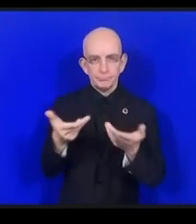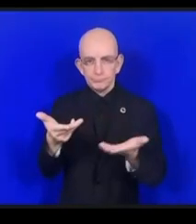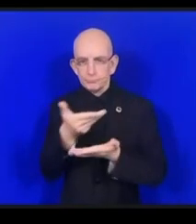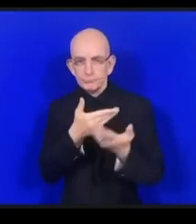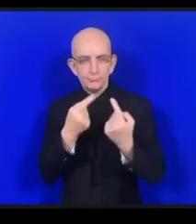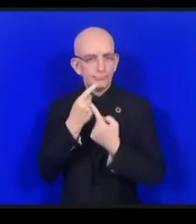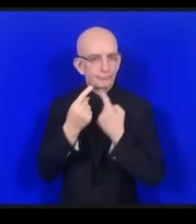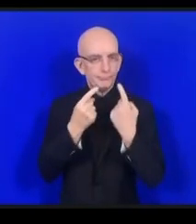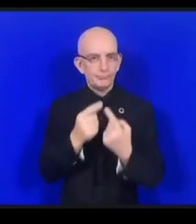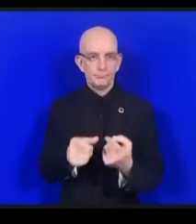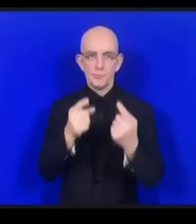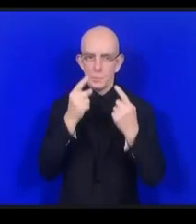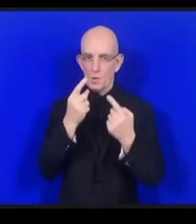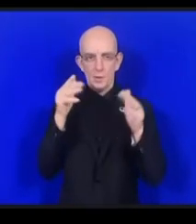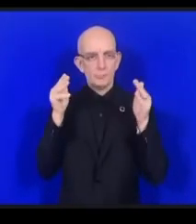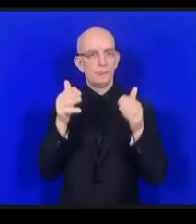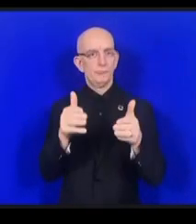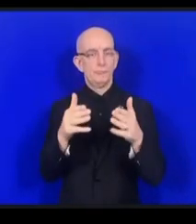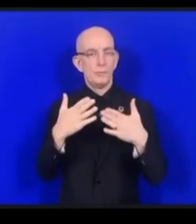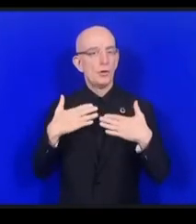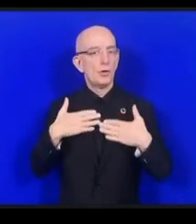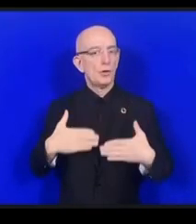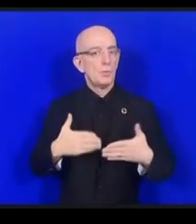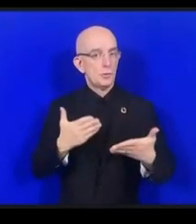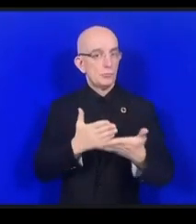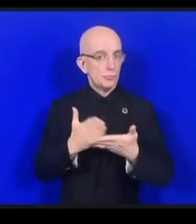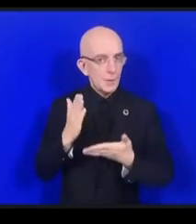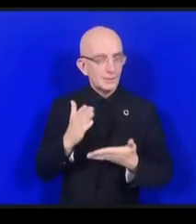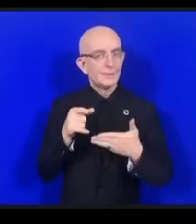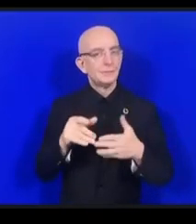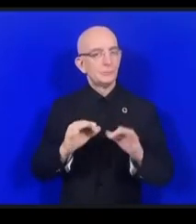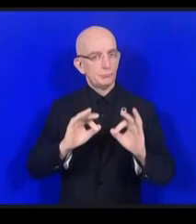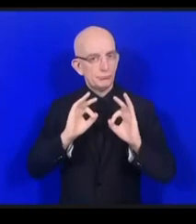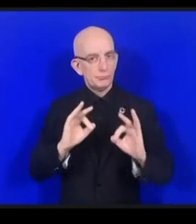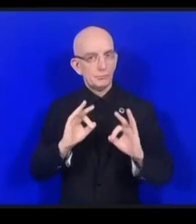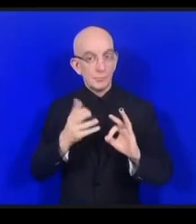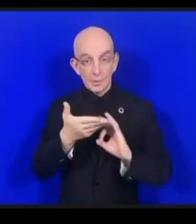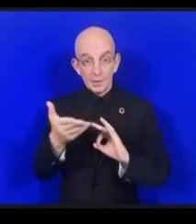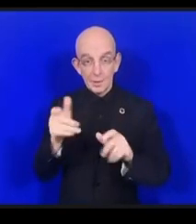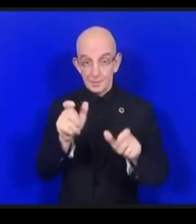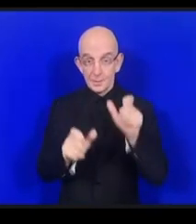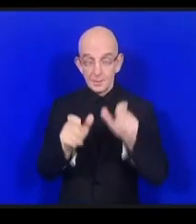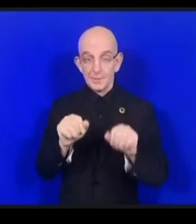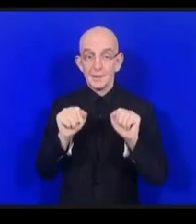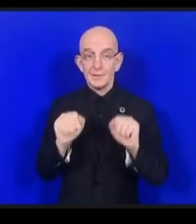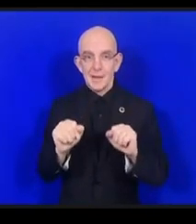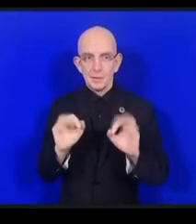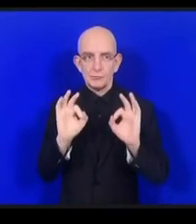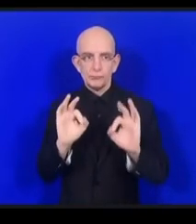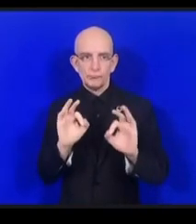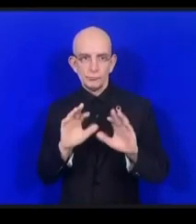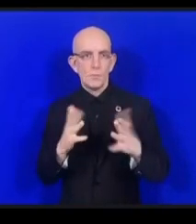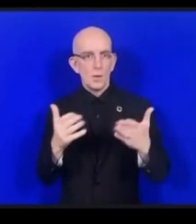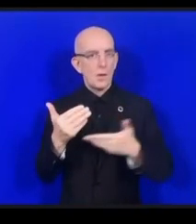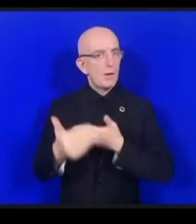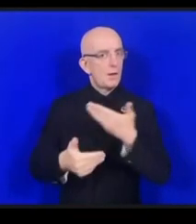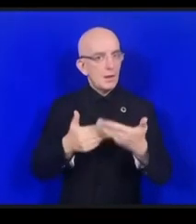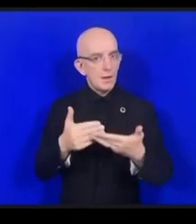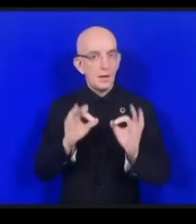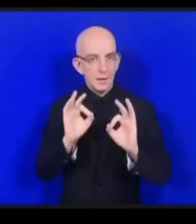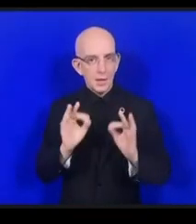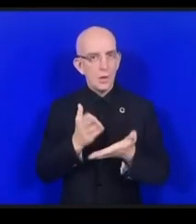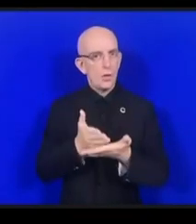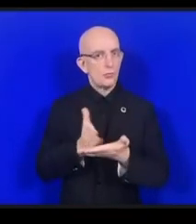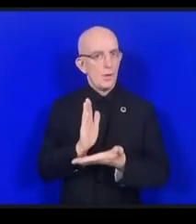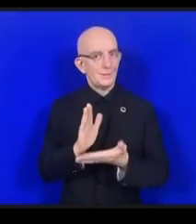'assurant que les personnes puissent jouir de leur liberté individuelle dans un environnement numérique. Pour être clair,